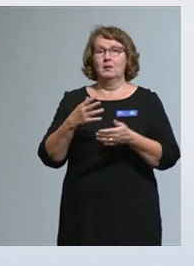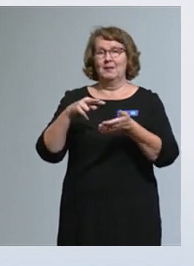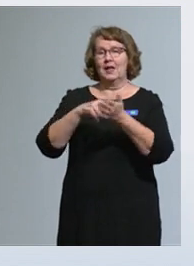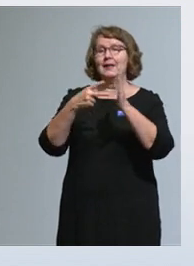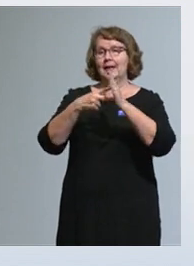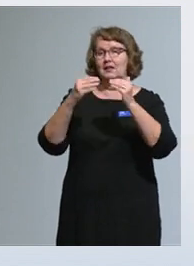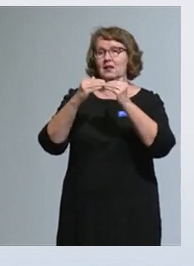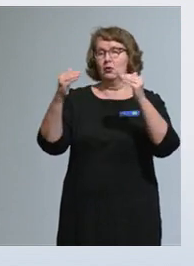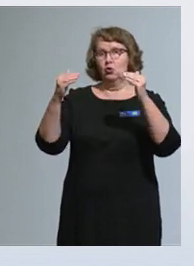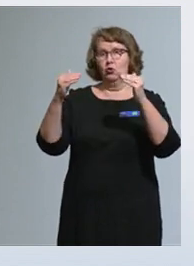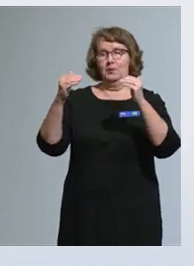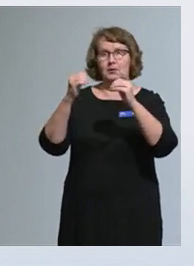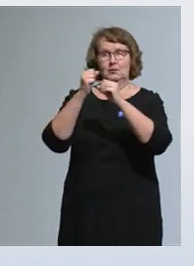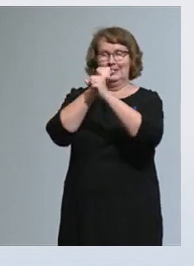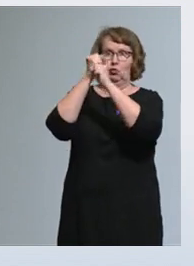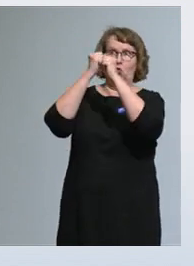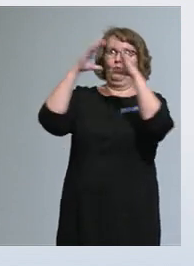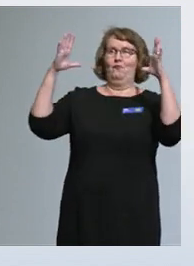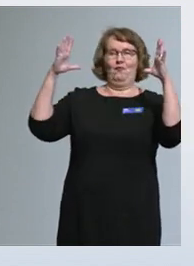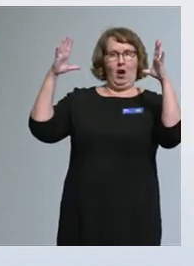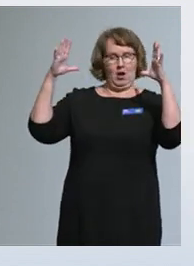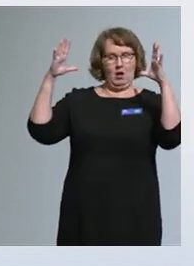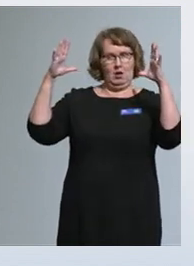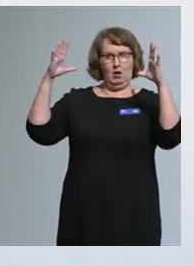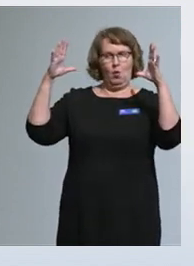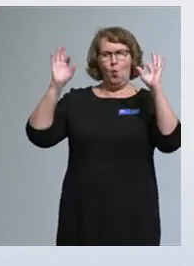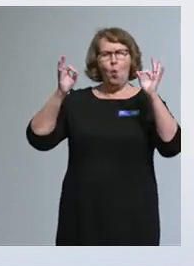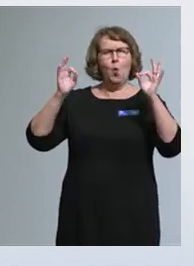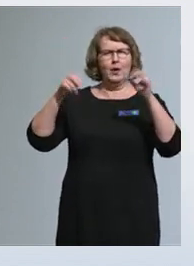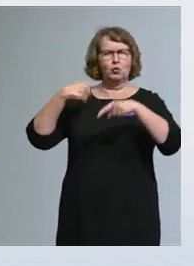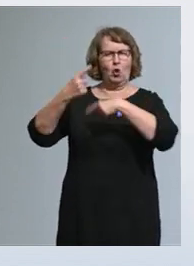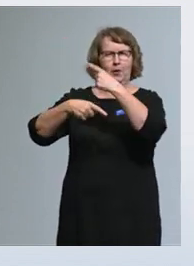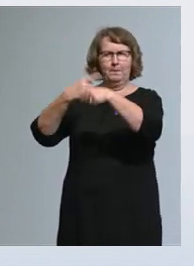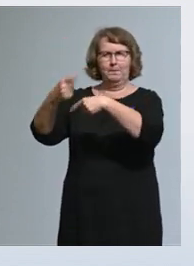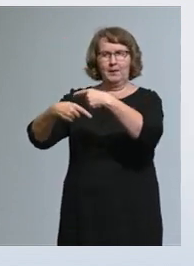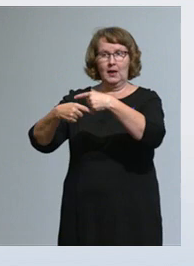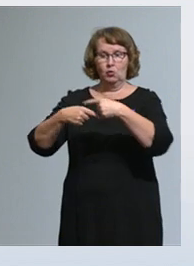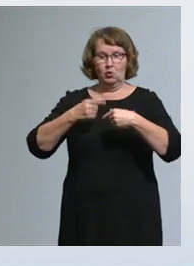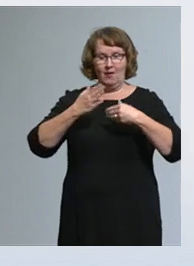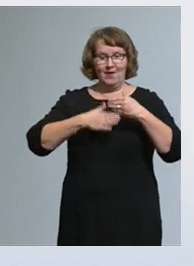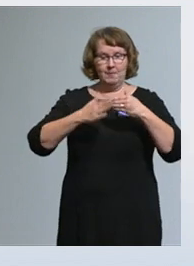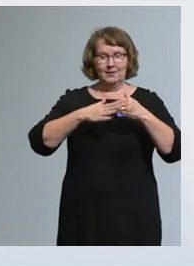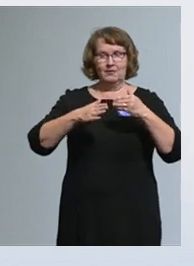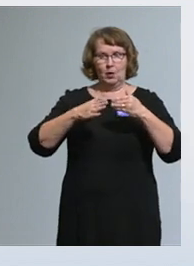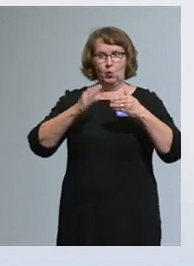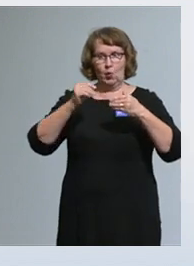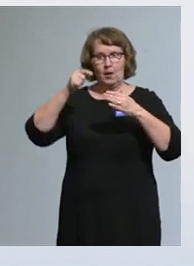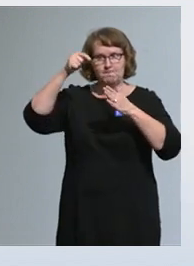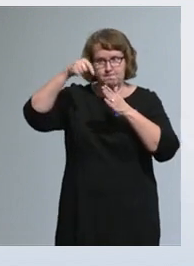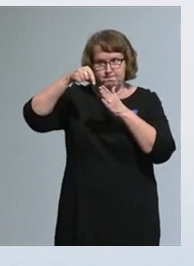tason iso kuva tästä toimintamallista, ja se todellakin on mennyt ja se valmistelu aika syvälle, mutta